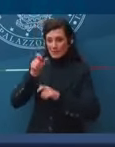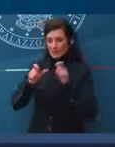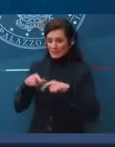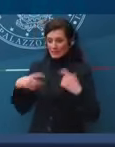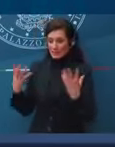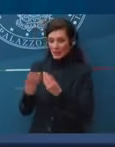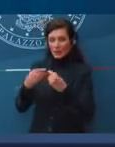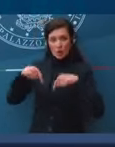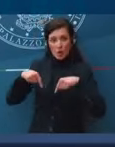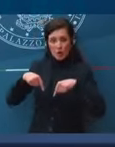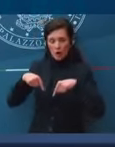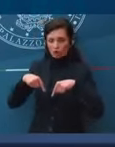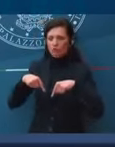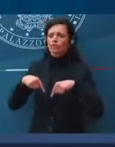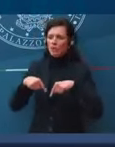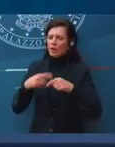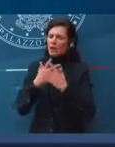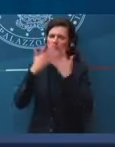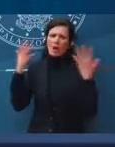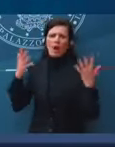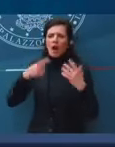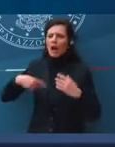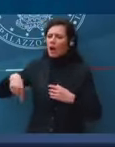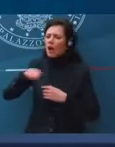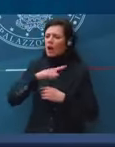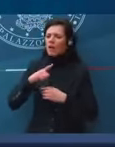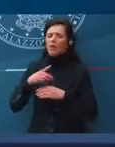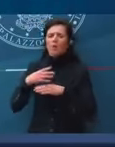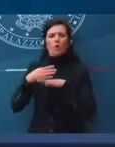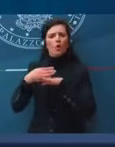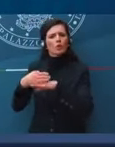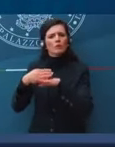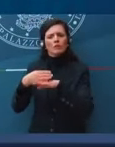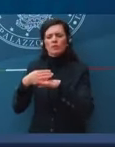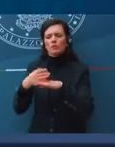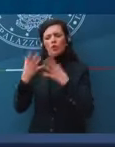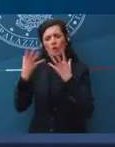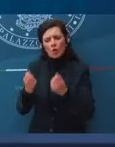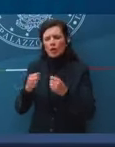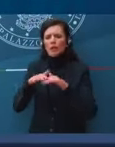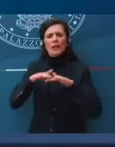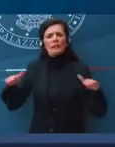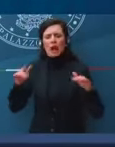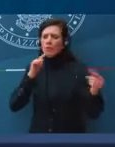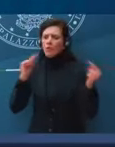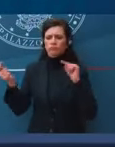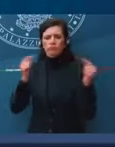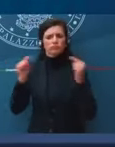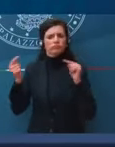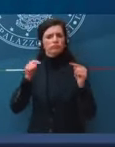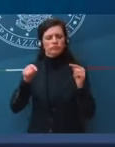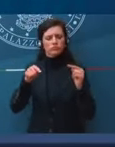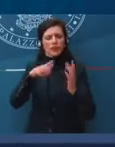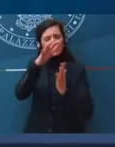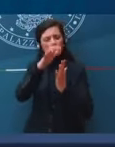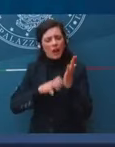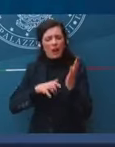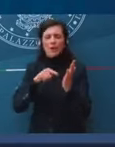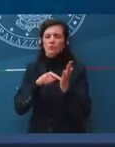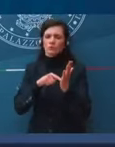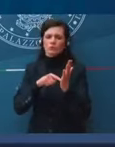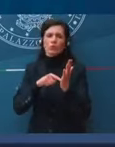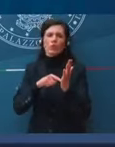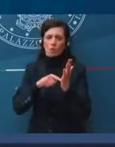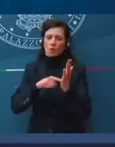ha visto la condivisione di tutti intorno a quel tavolo, di un testo molto complesso, come